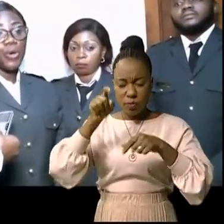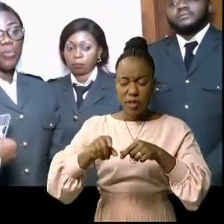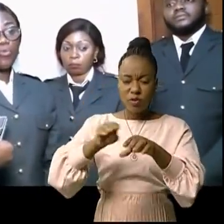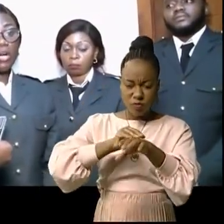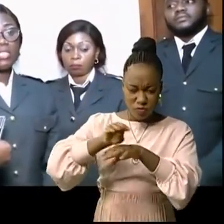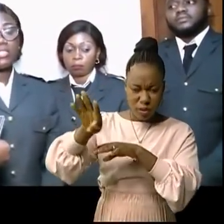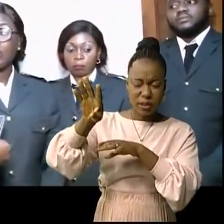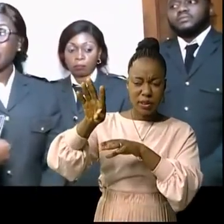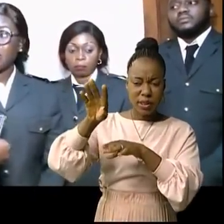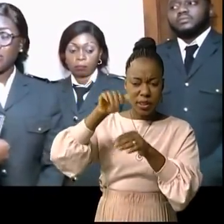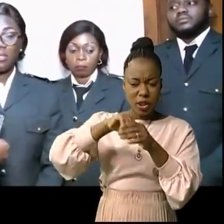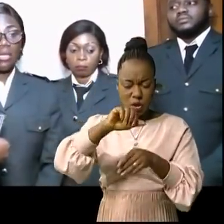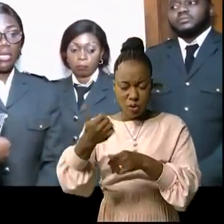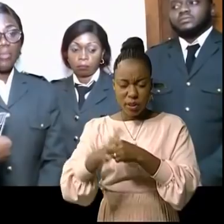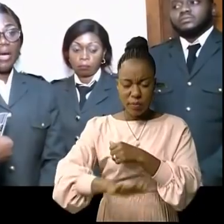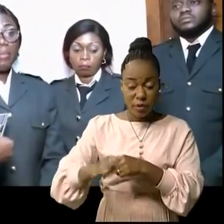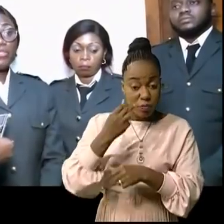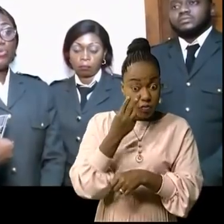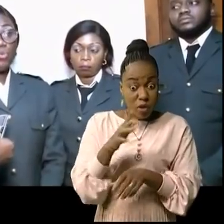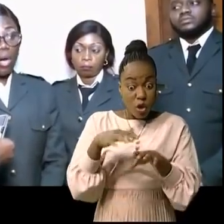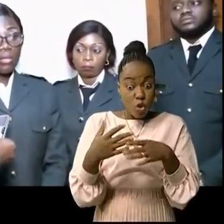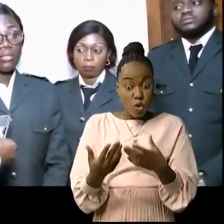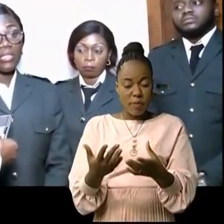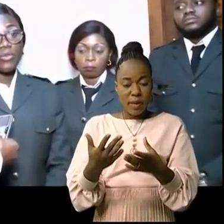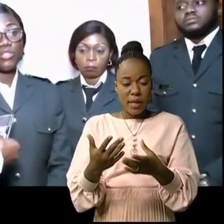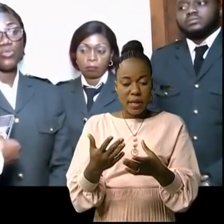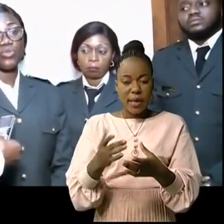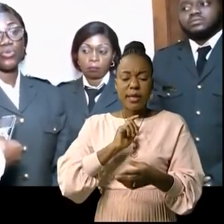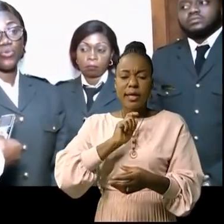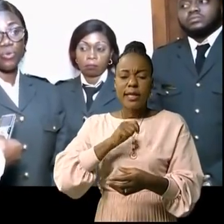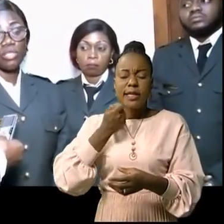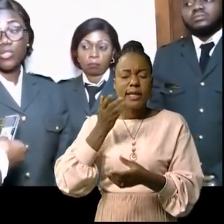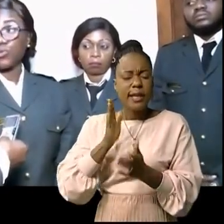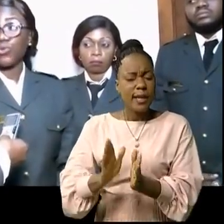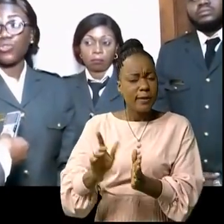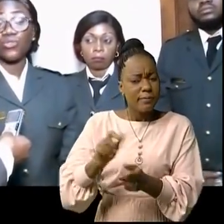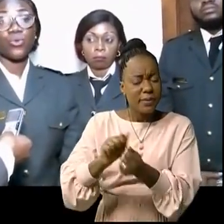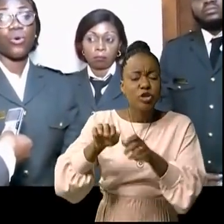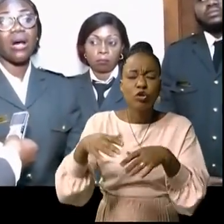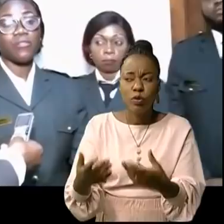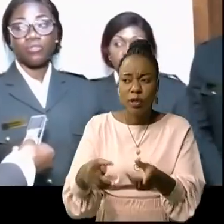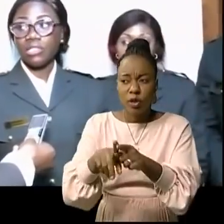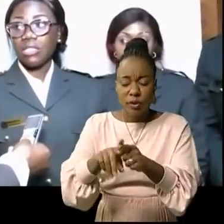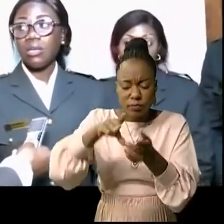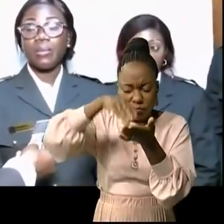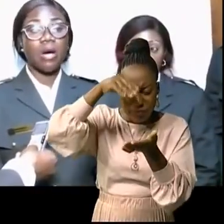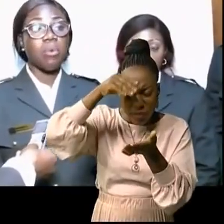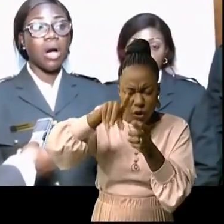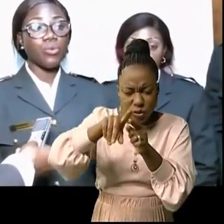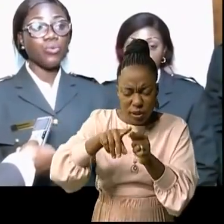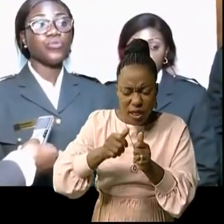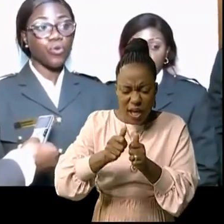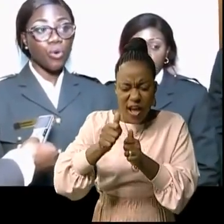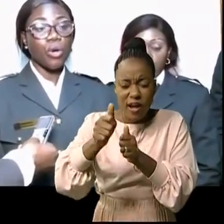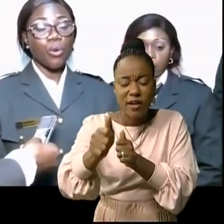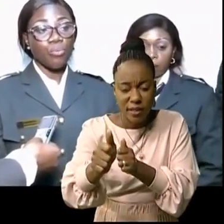ailleurs pour voir ce qui se passe et palper du doigt ce que les autres font, ce que ceux qui sont avancés par rapport